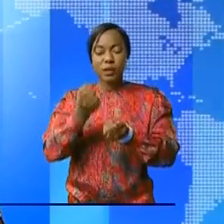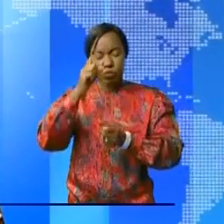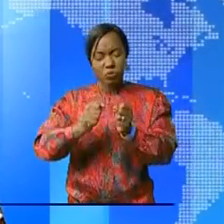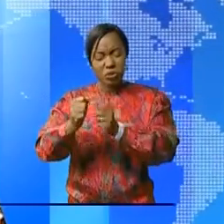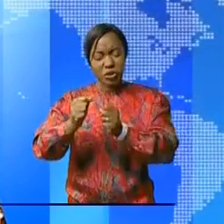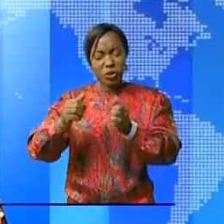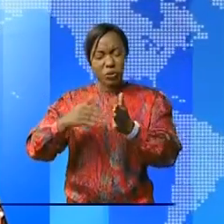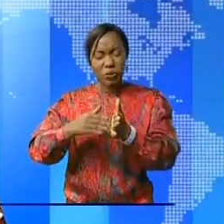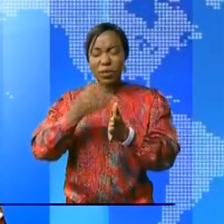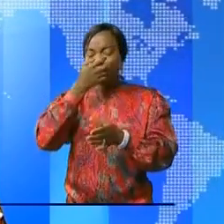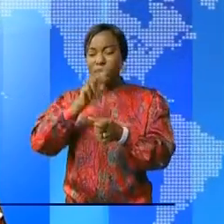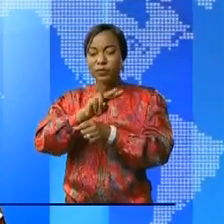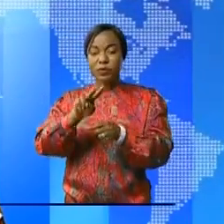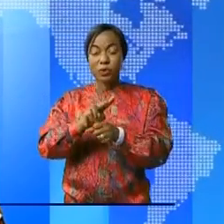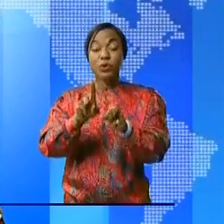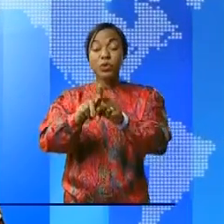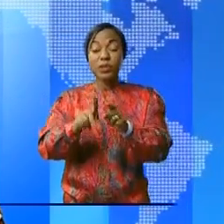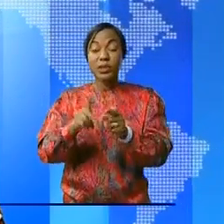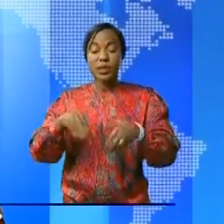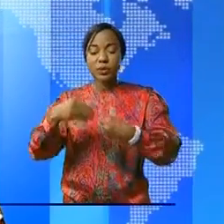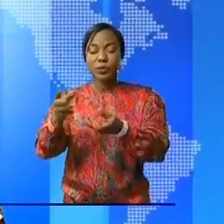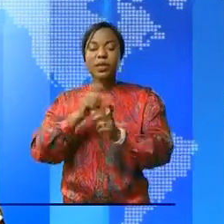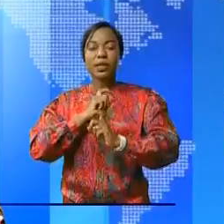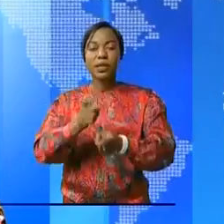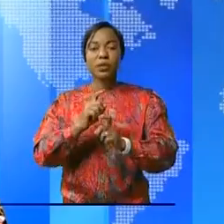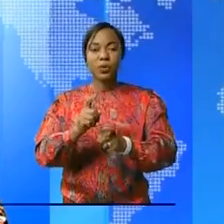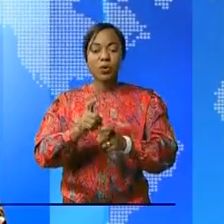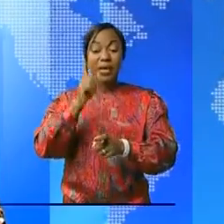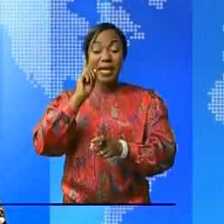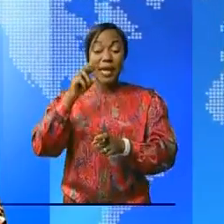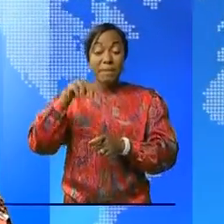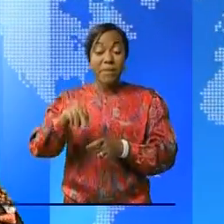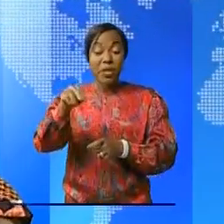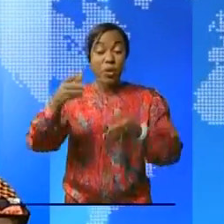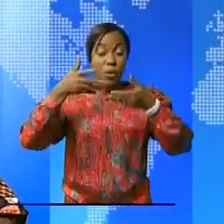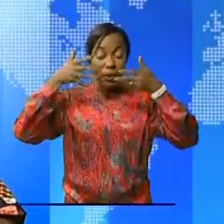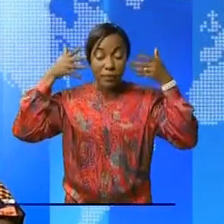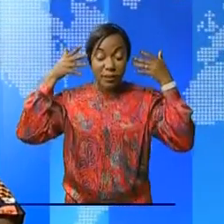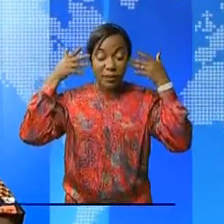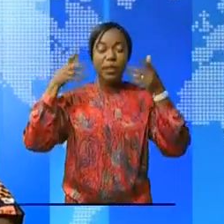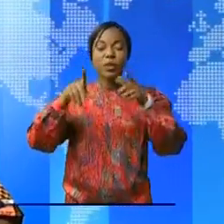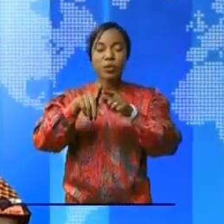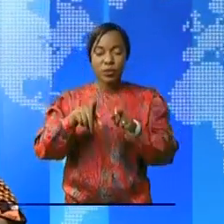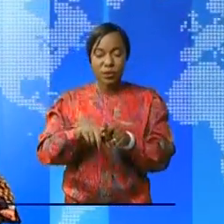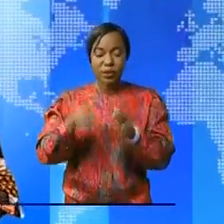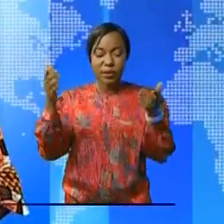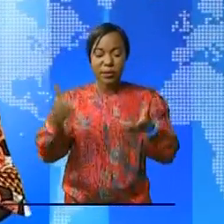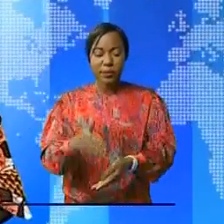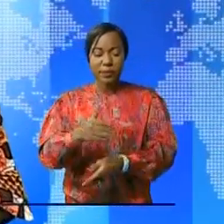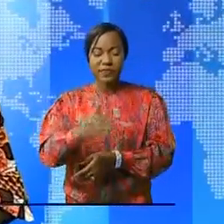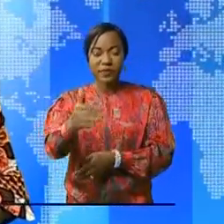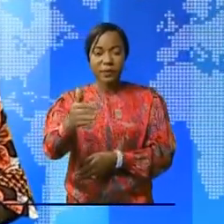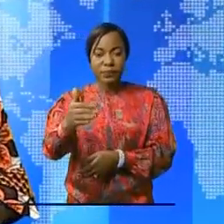son coordonnateur. Jean Mounongo a fait un don de plus ou moins un million de masques au cache-nez. C'était en présence